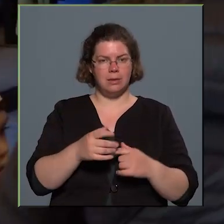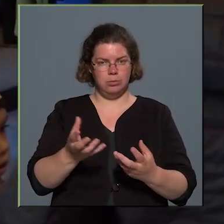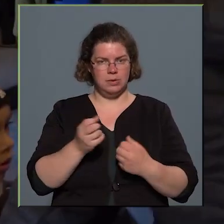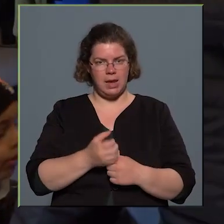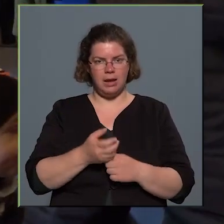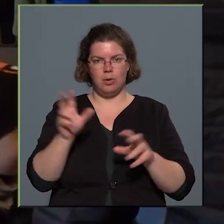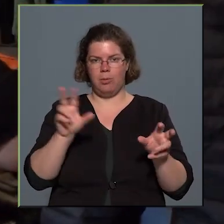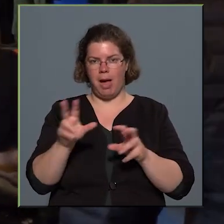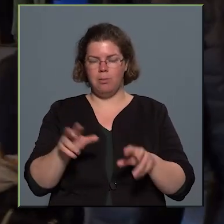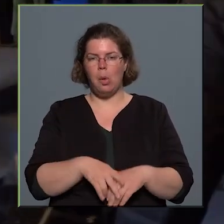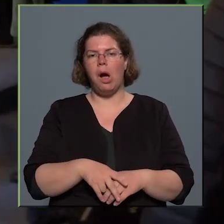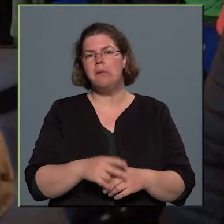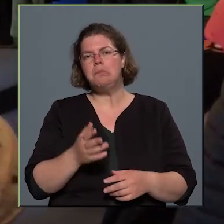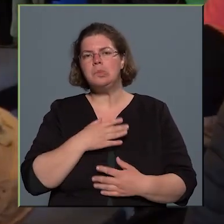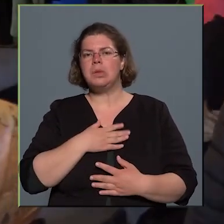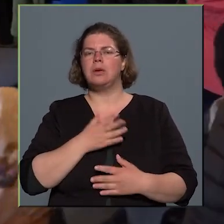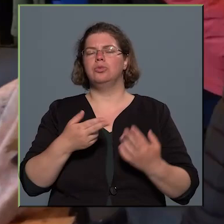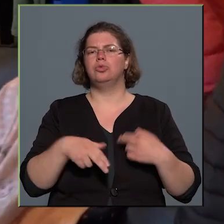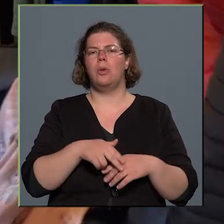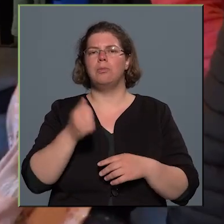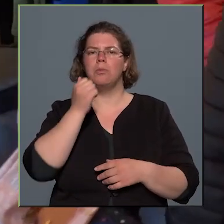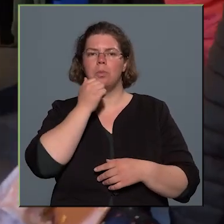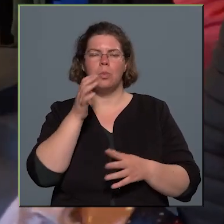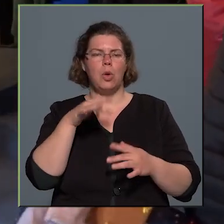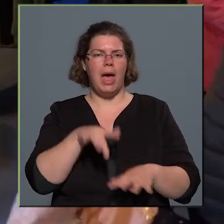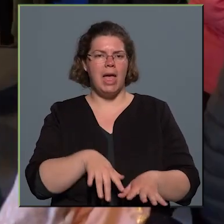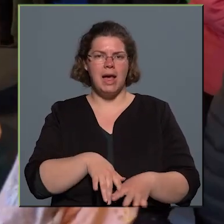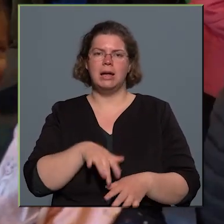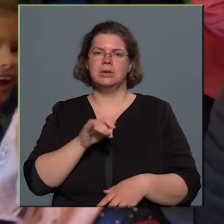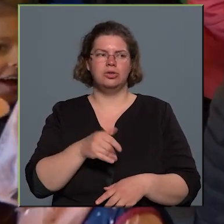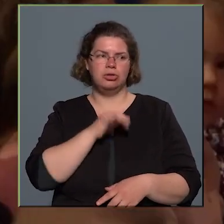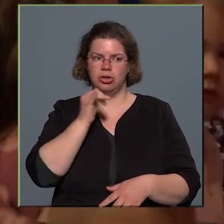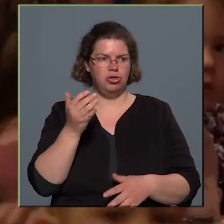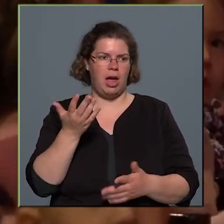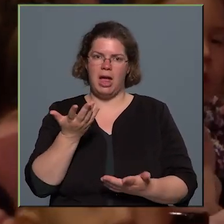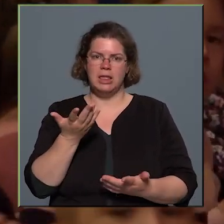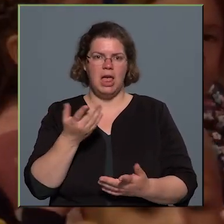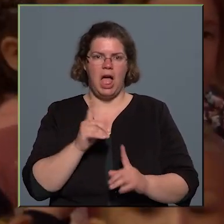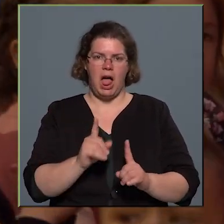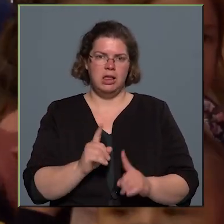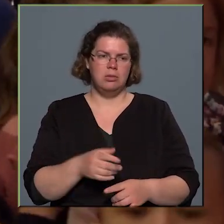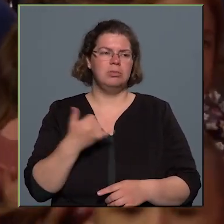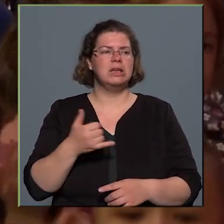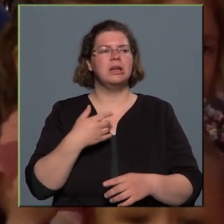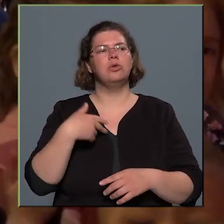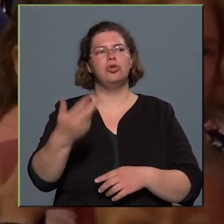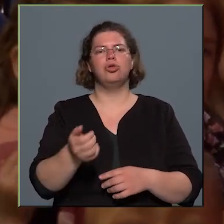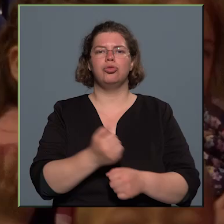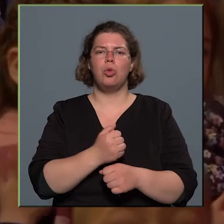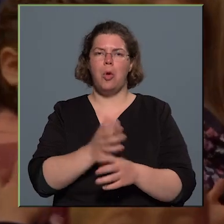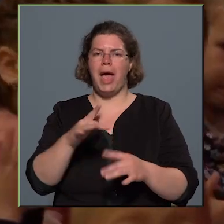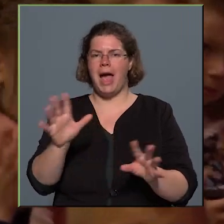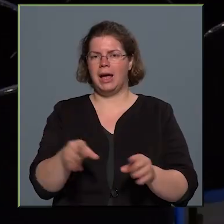Nekünk több műhelyel is dolgoztattunk, tehát nekünk nincs állandó műhelyünk, mindig külsős műhelyekkel dolgoztatunk.